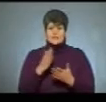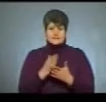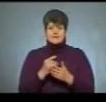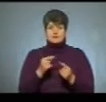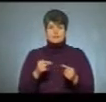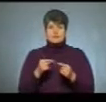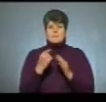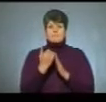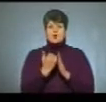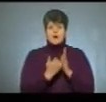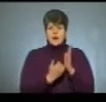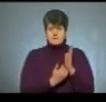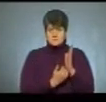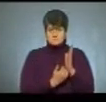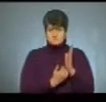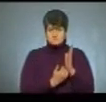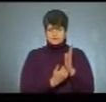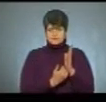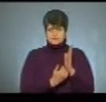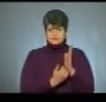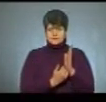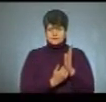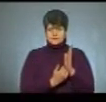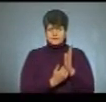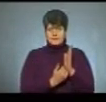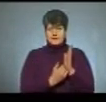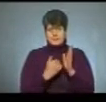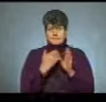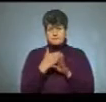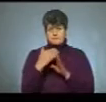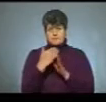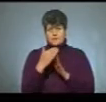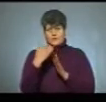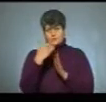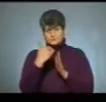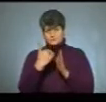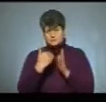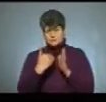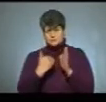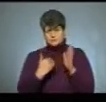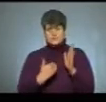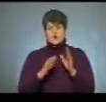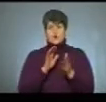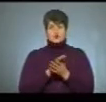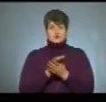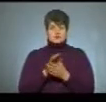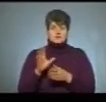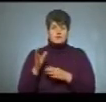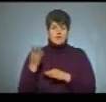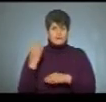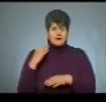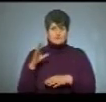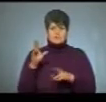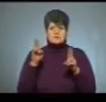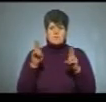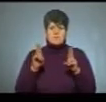програма і, пройшовши всі кроки цієї програми, ознайомившись попередньо із